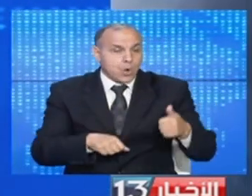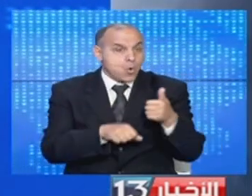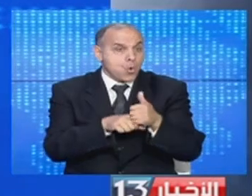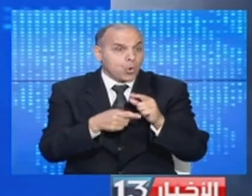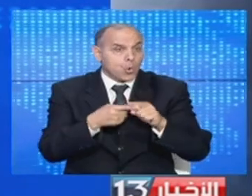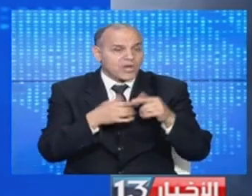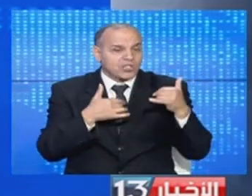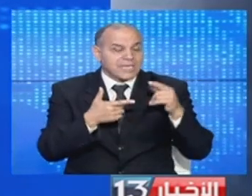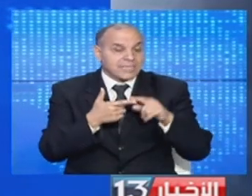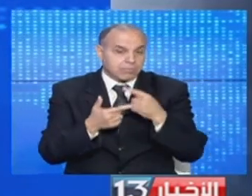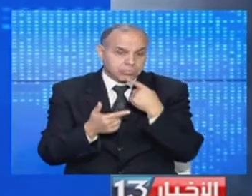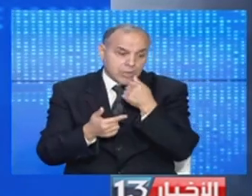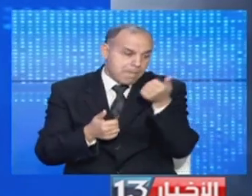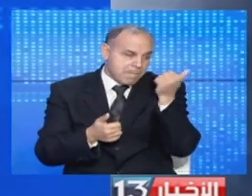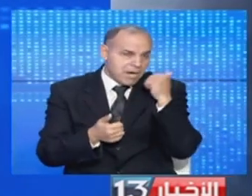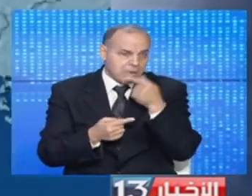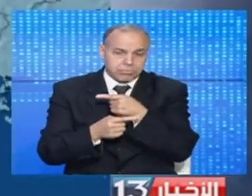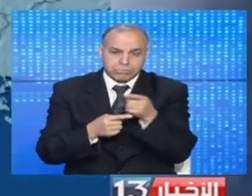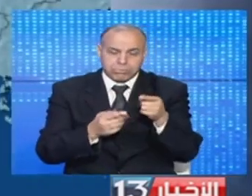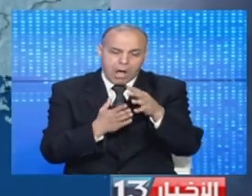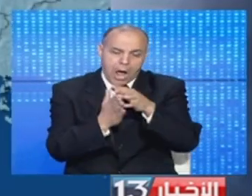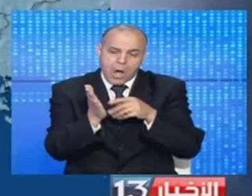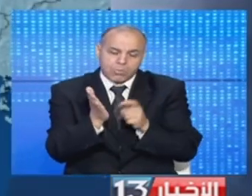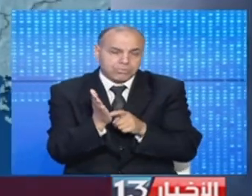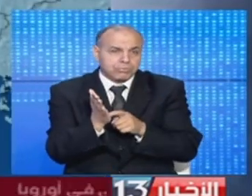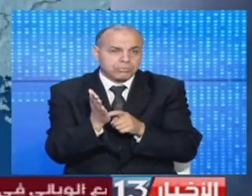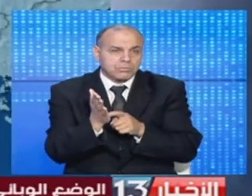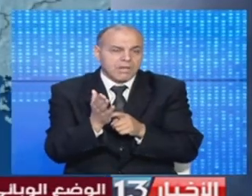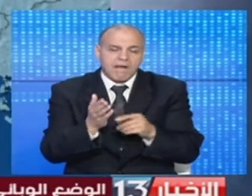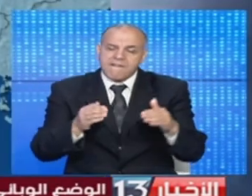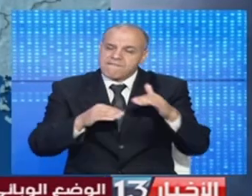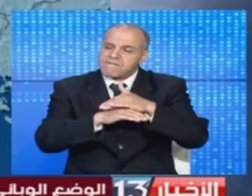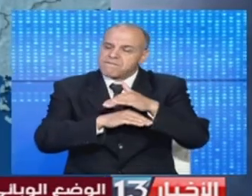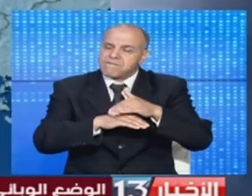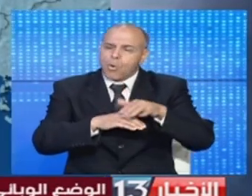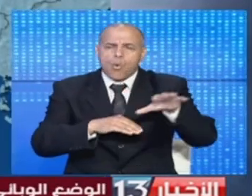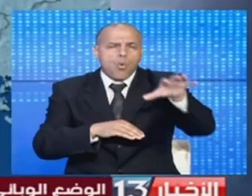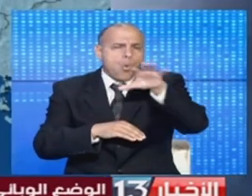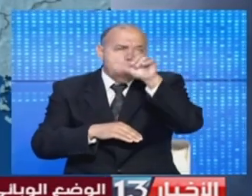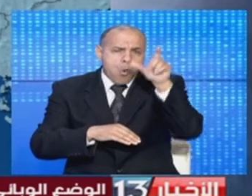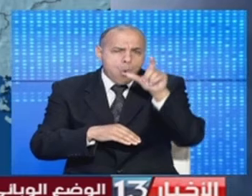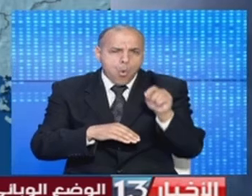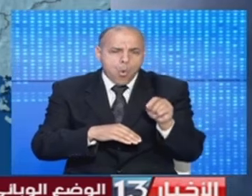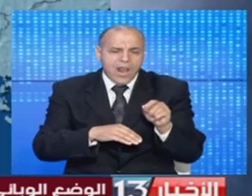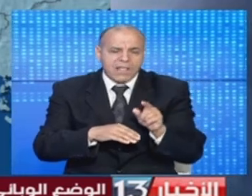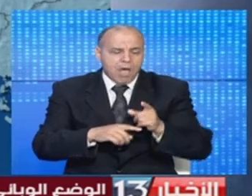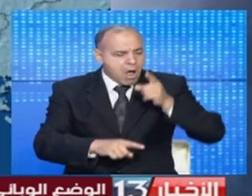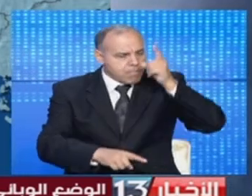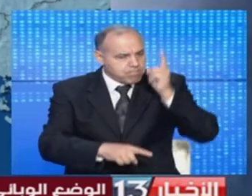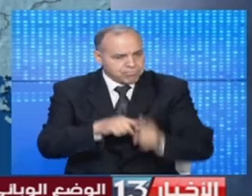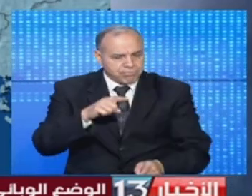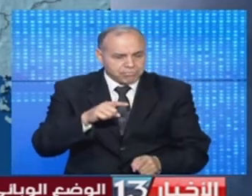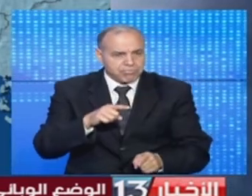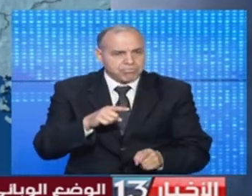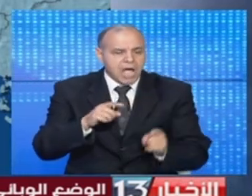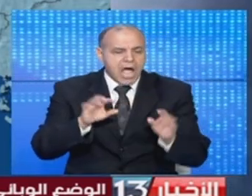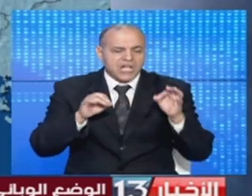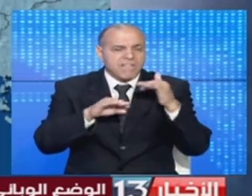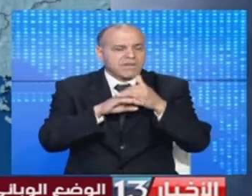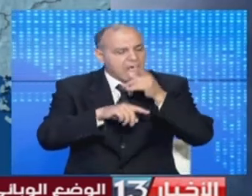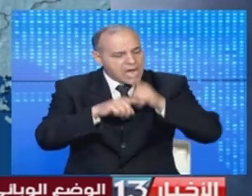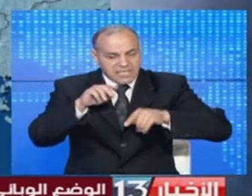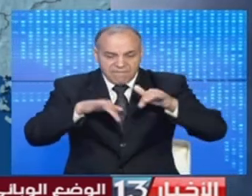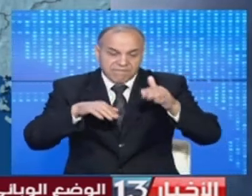الإيطالي جوزي بيكونتي البالحة مرسوما يقضي بحظر تجول في جميع أنحاء الأراضي الإيطالية بداية من العاشرة